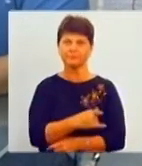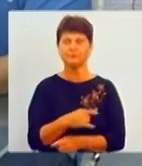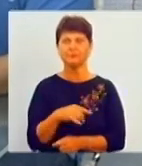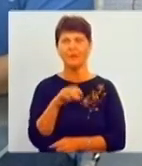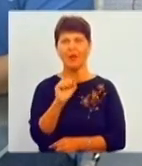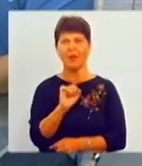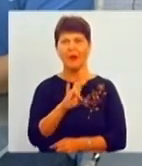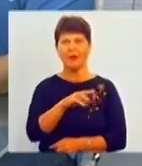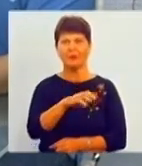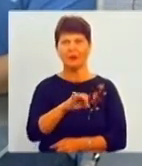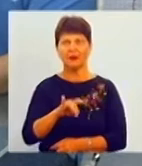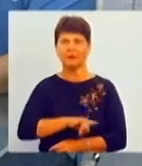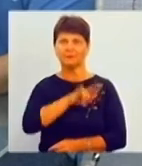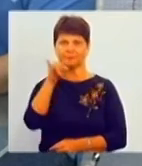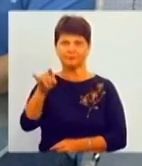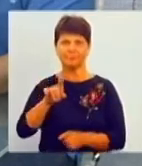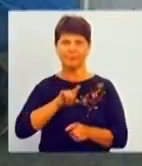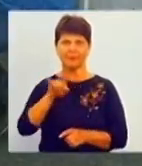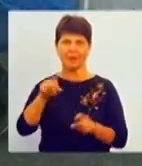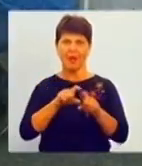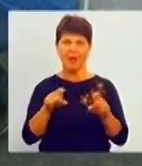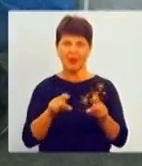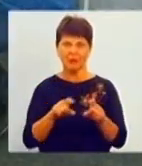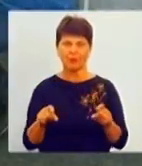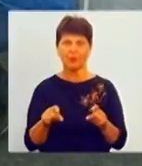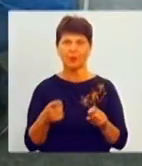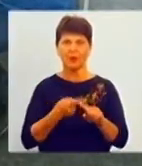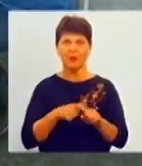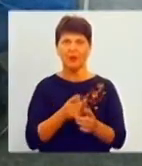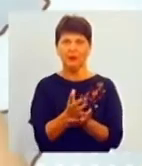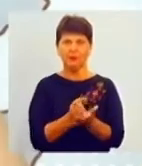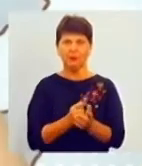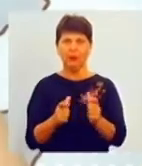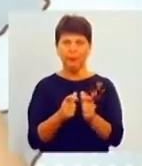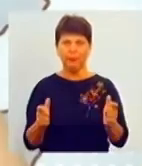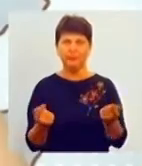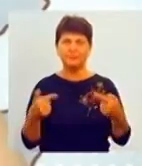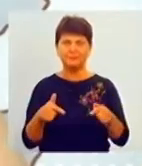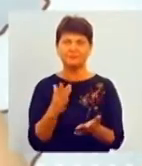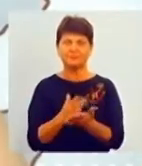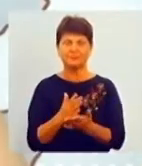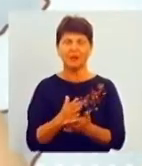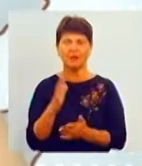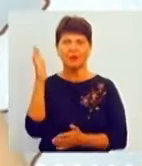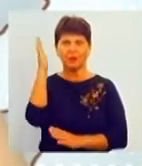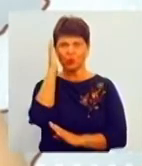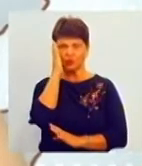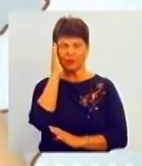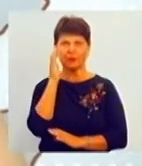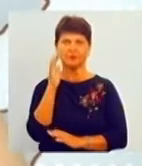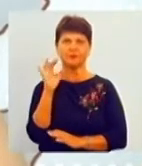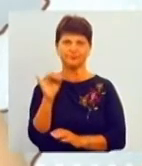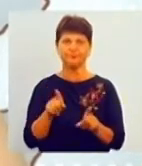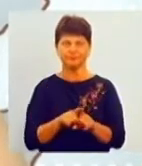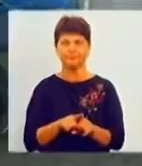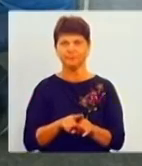також привезли в аеропорт, таке сталося, вернули назад в готелі, мали ночувати, але на ніч туристи вилетіли до Вінниці, і от таке сталося.